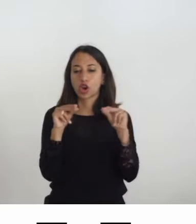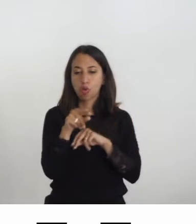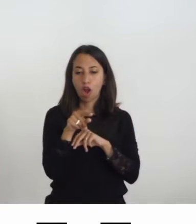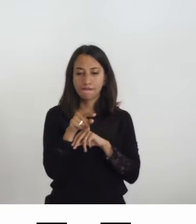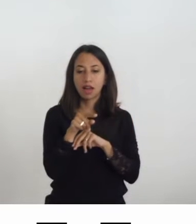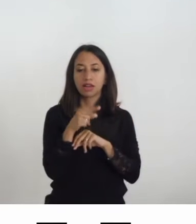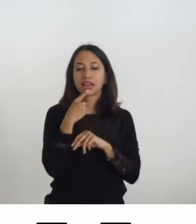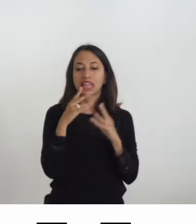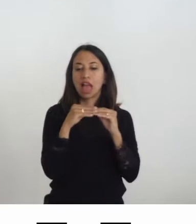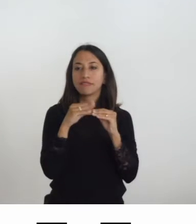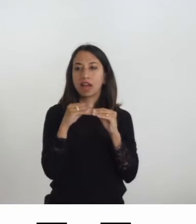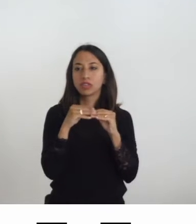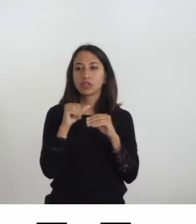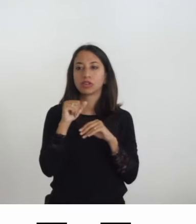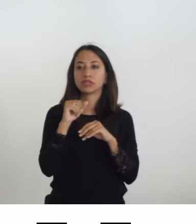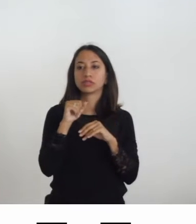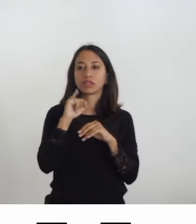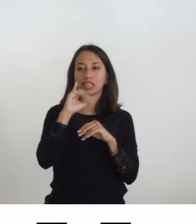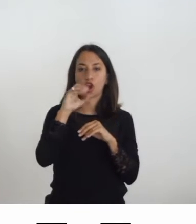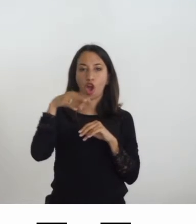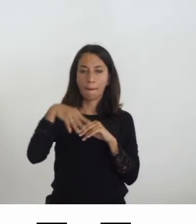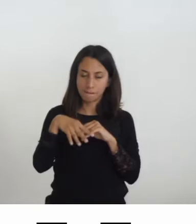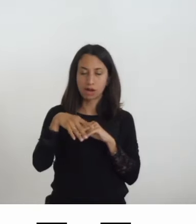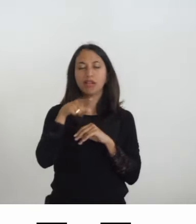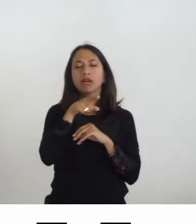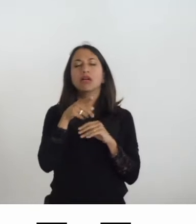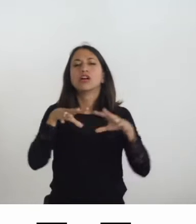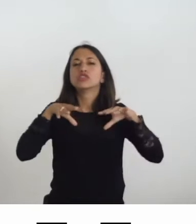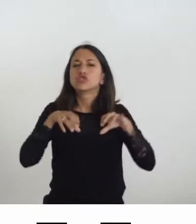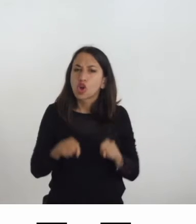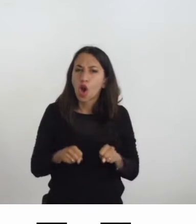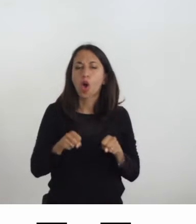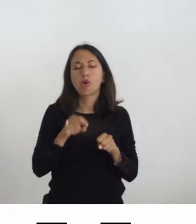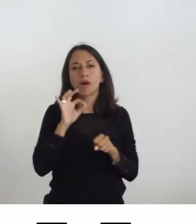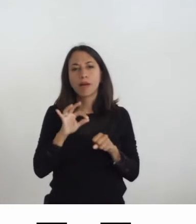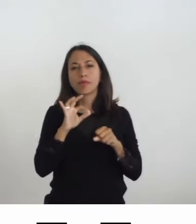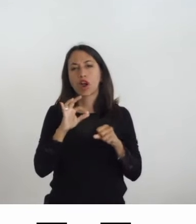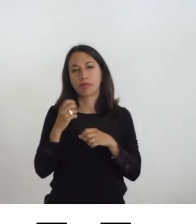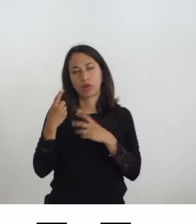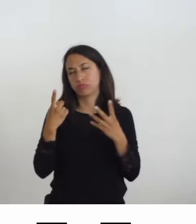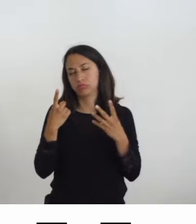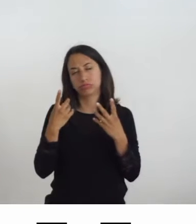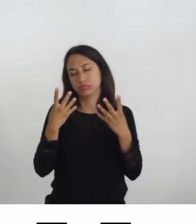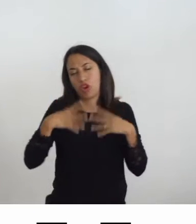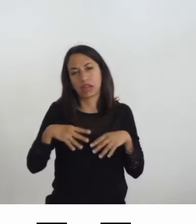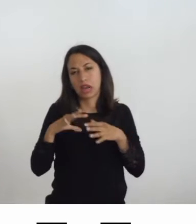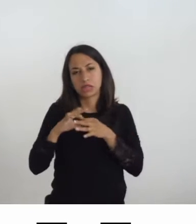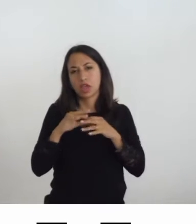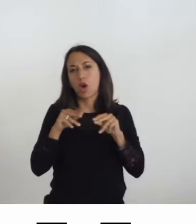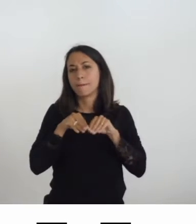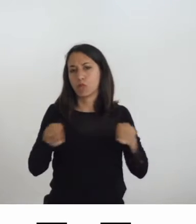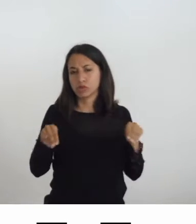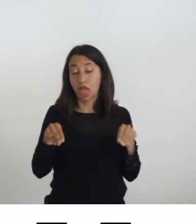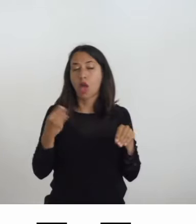'organizzazione internazionale fondata nel 1946 che si occupa istituzionalmente di musei che nel